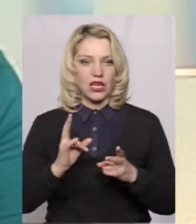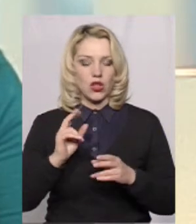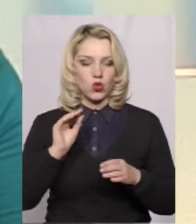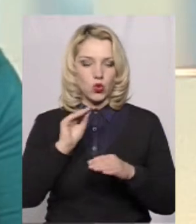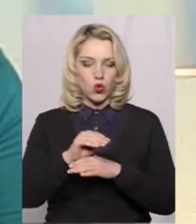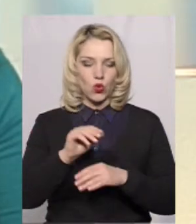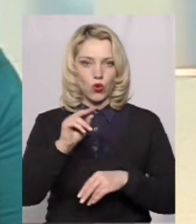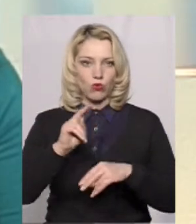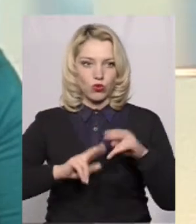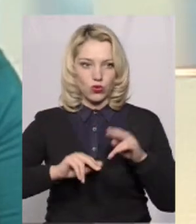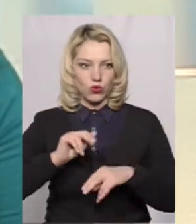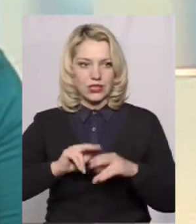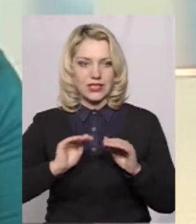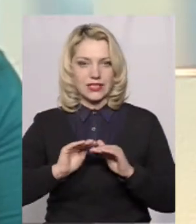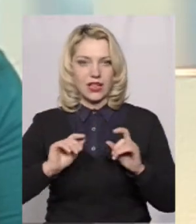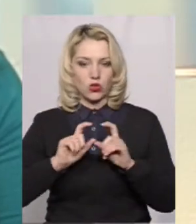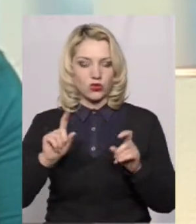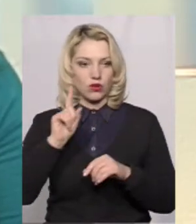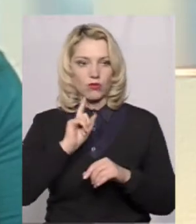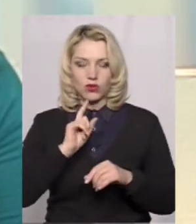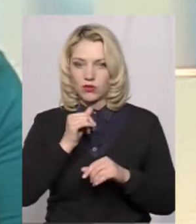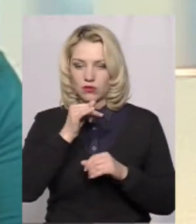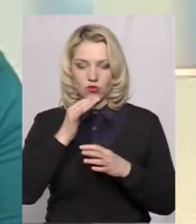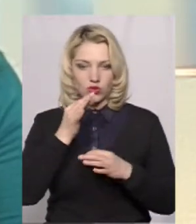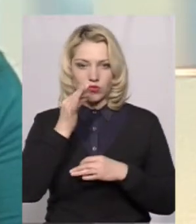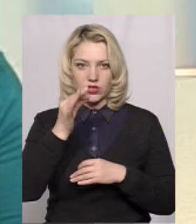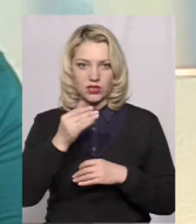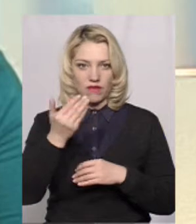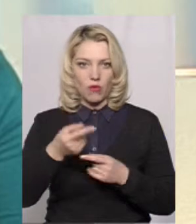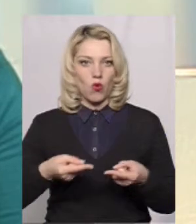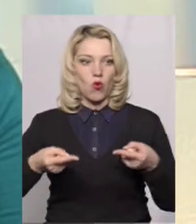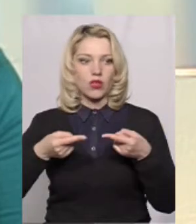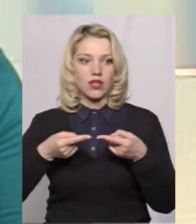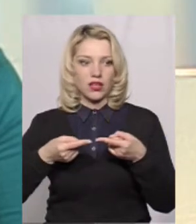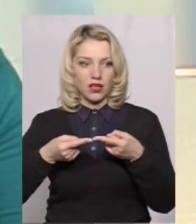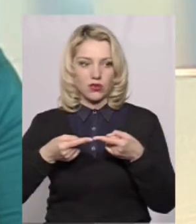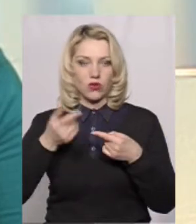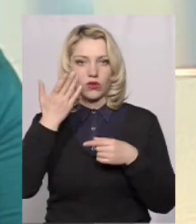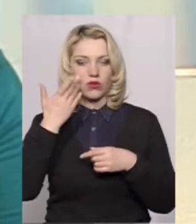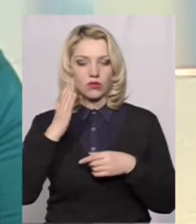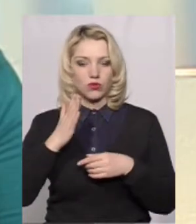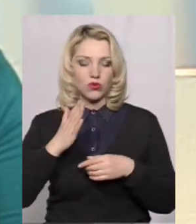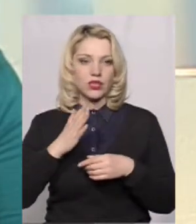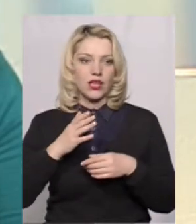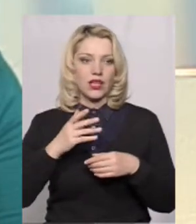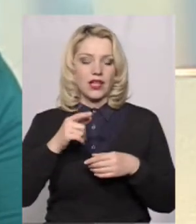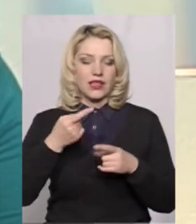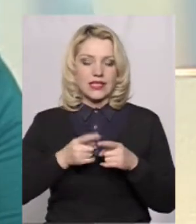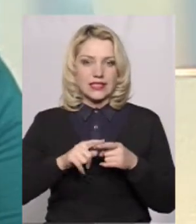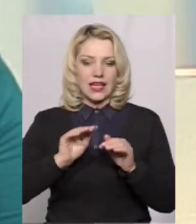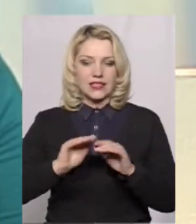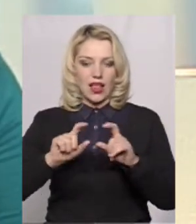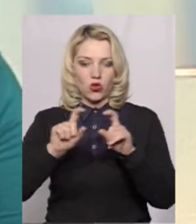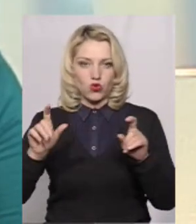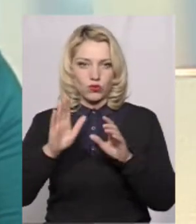добудовується, якби, будується садочок. Поки що ми не можемо сказати вам конкретно, коли буде на нього відкриватися черга,